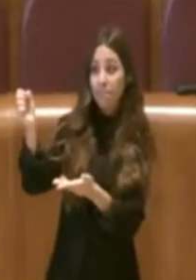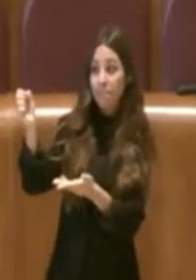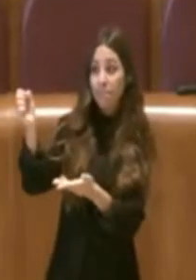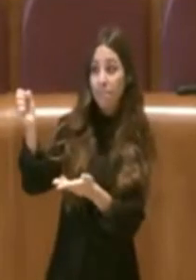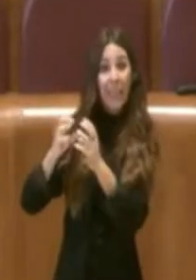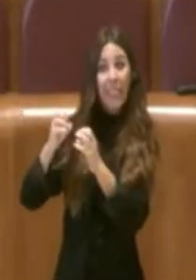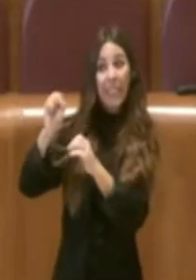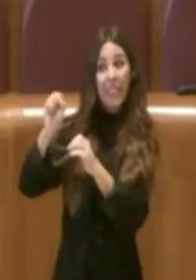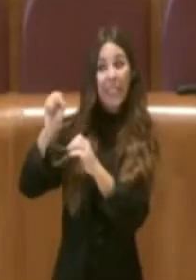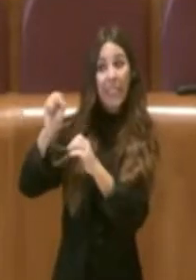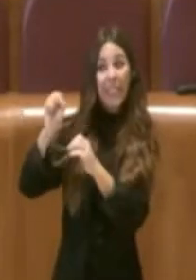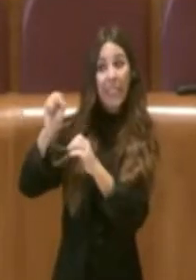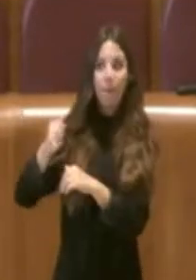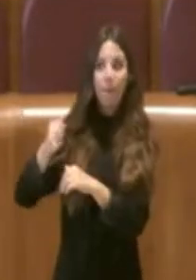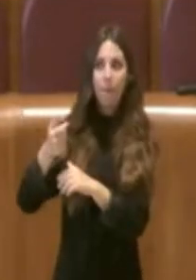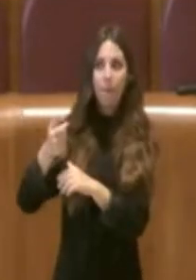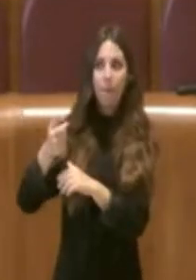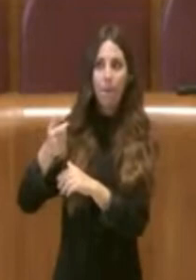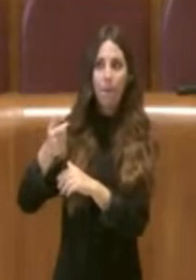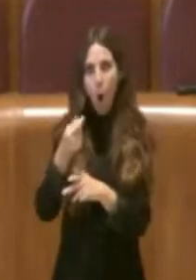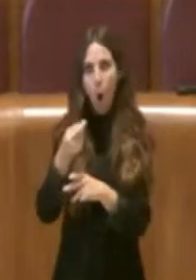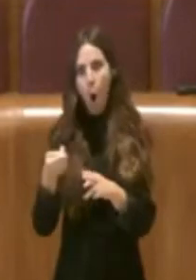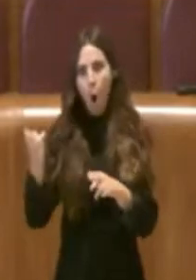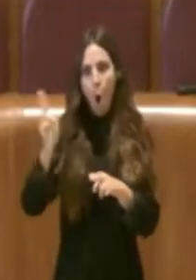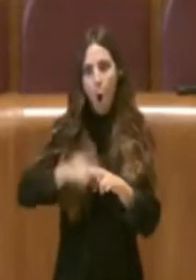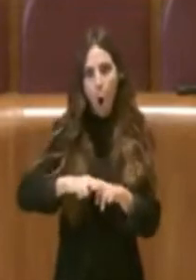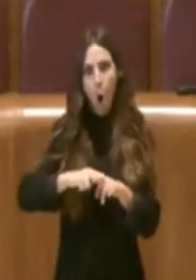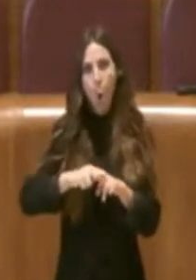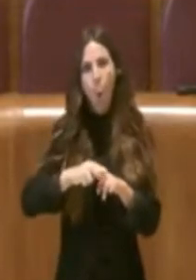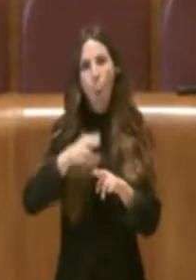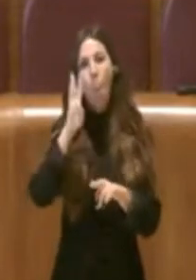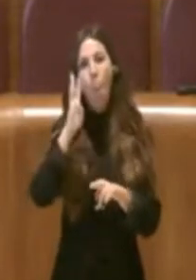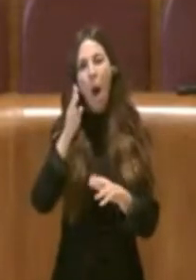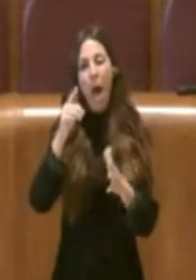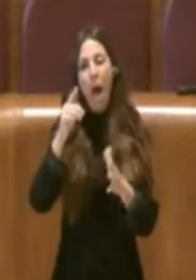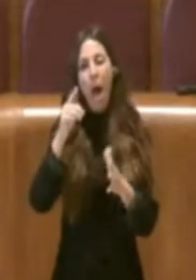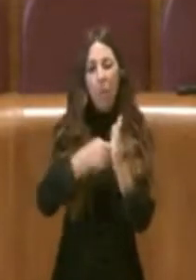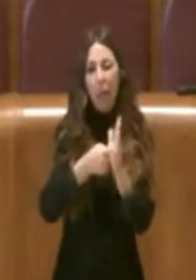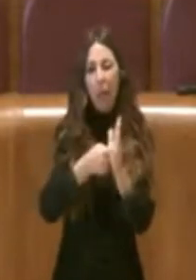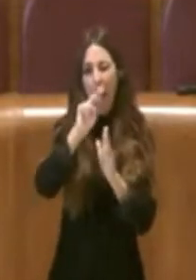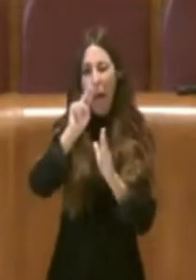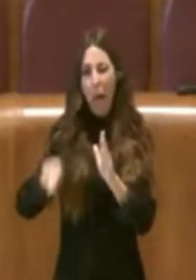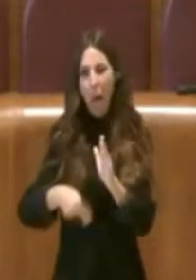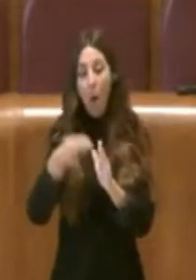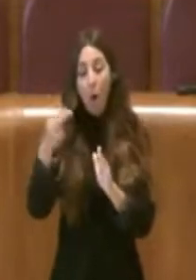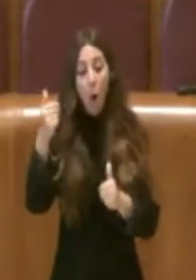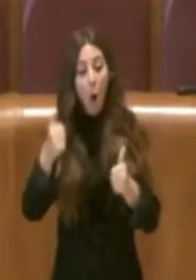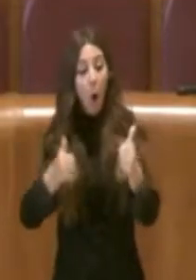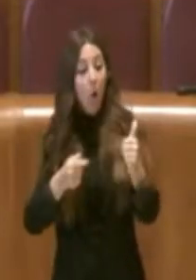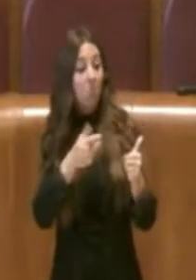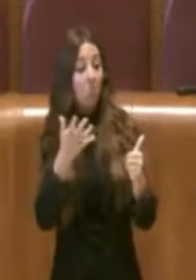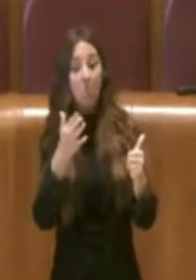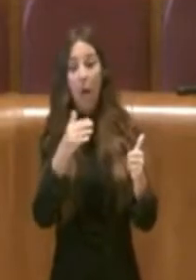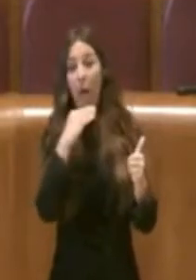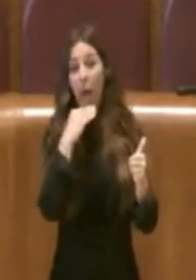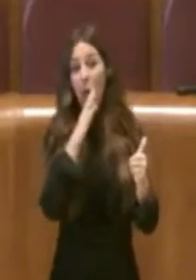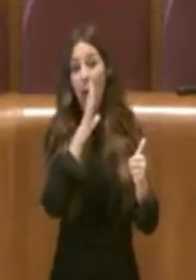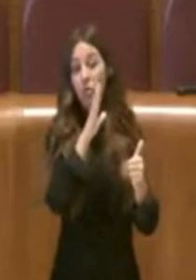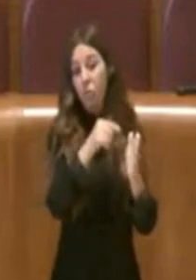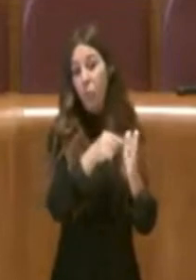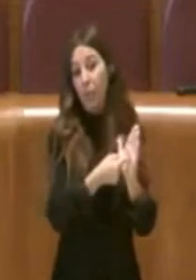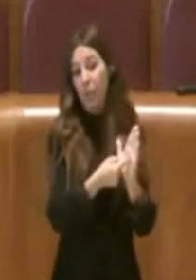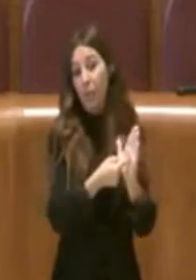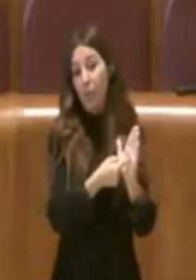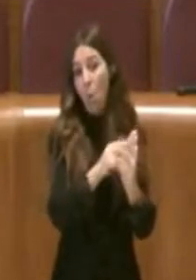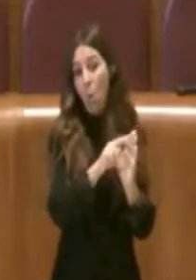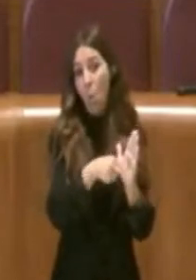ci costerebbero tre volte tanto, stiamo parlando di 14 milioni contro lavori che potranno costare 5 milioni. Quindi